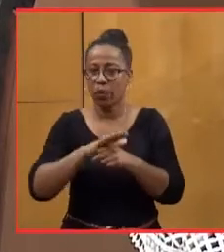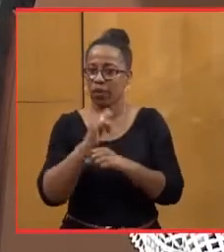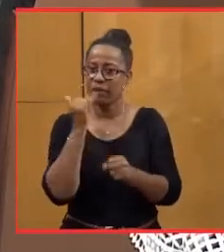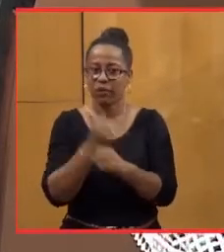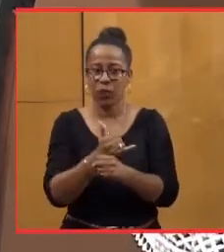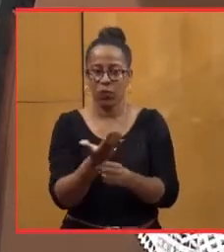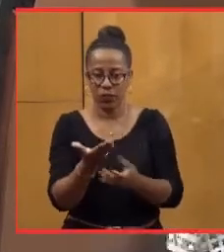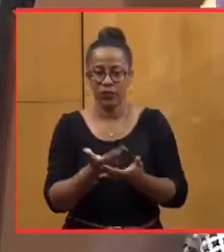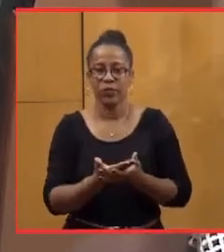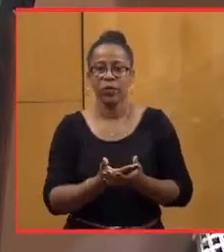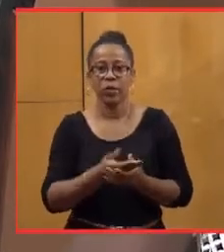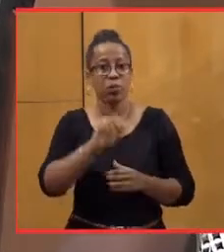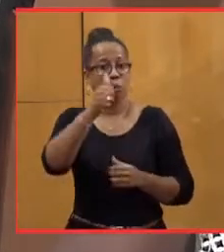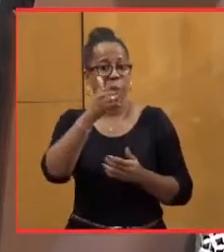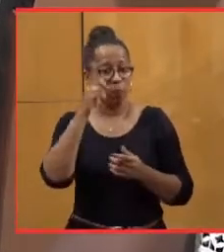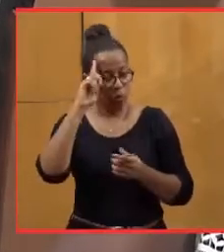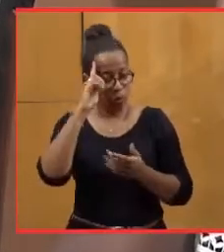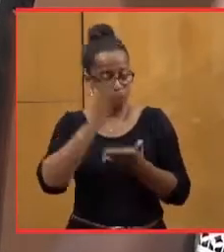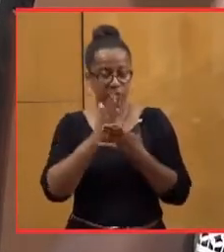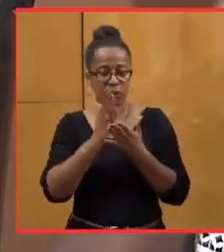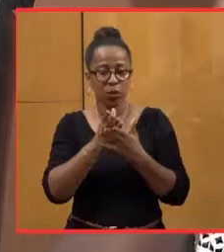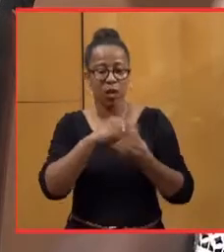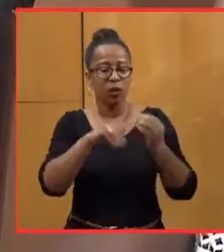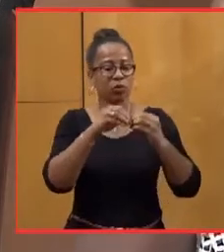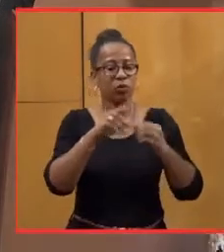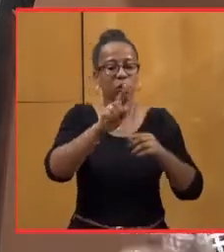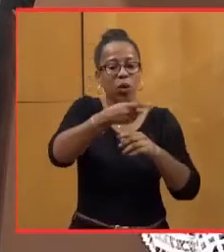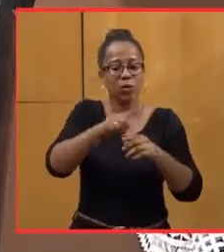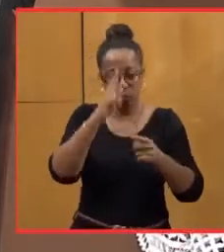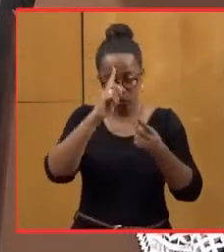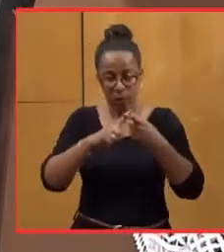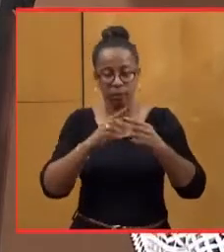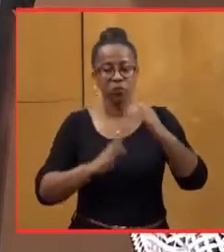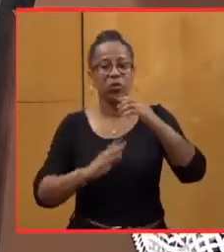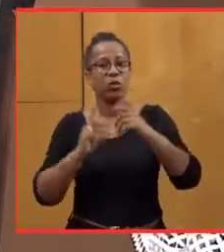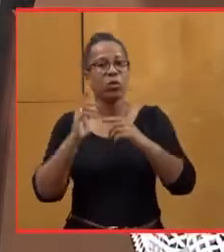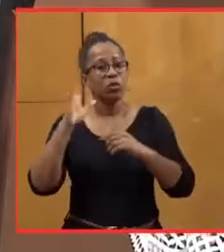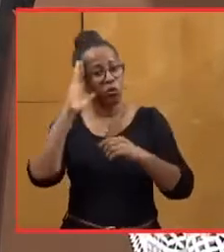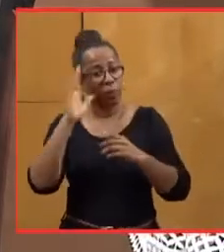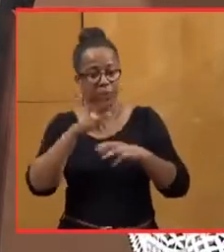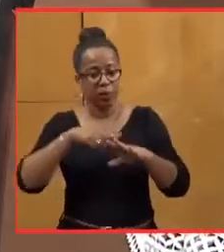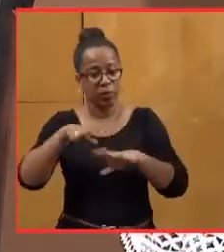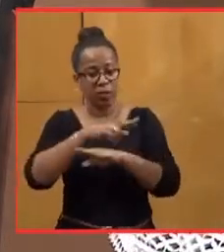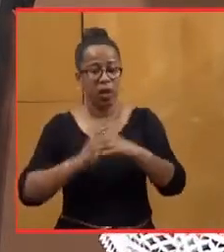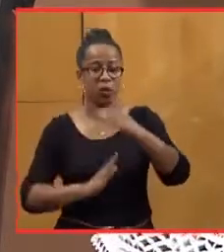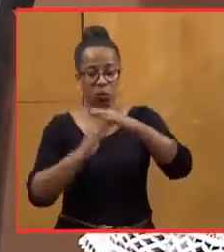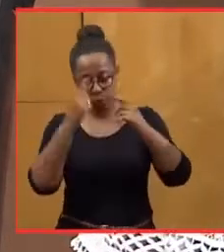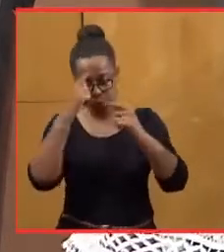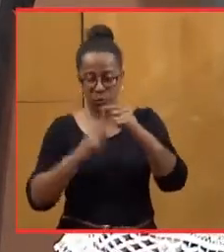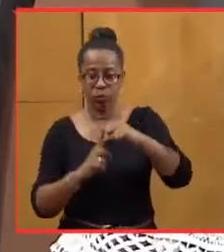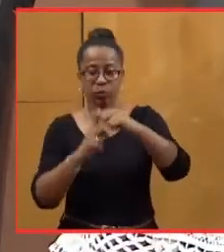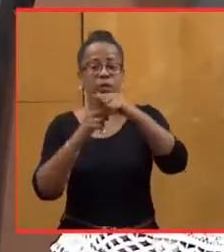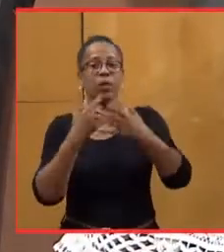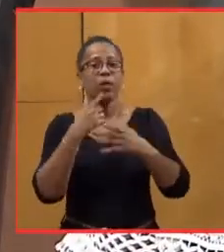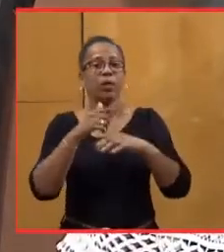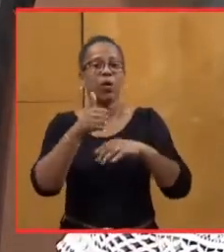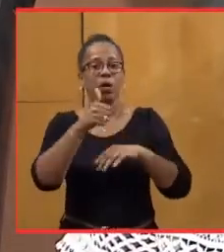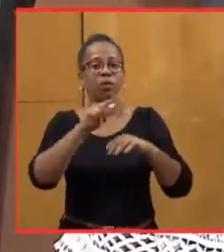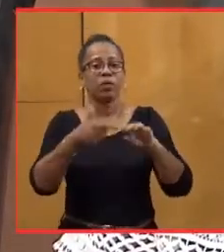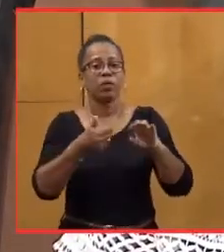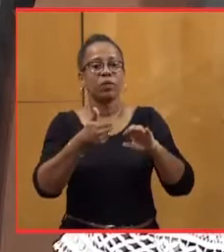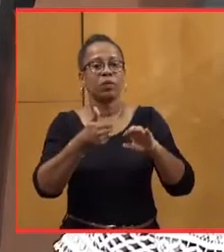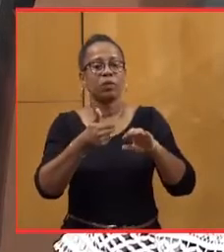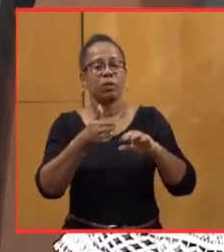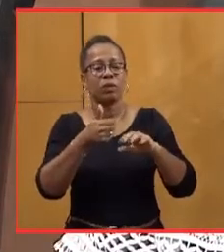D'abord, parce qu'il n'intègre pas les corrections de la Chambre régionale des comptes pour l'excédent de 1,5 million d'euros de 2015